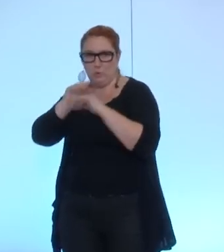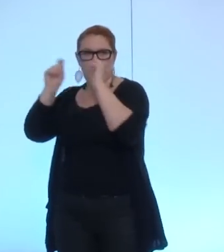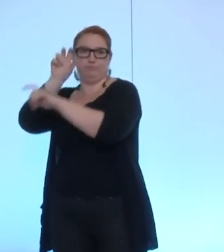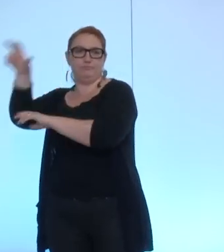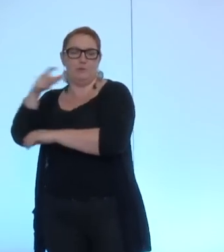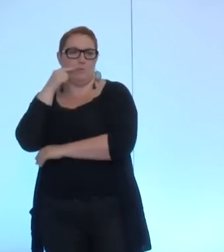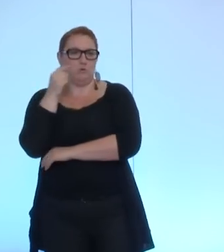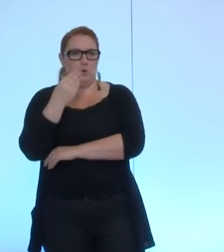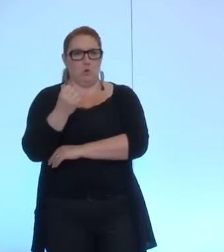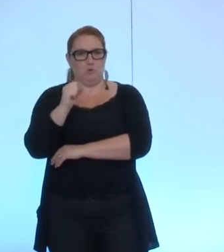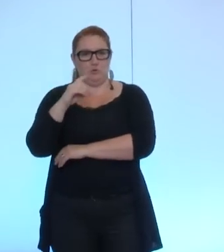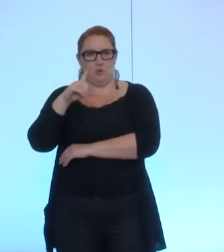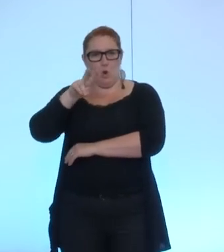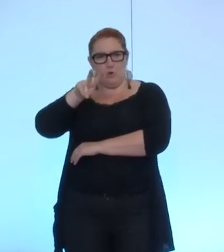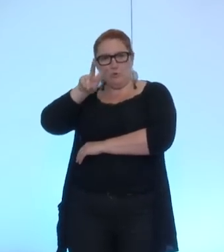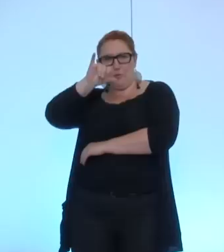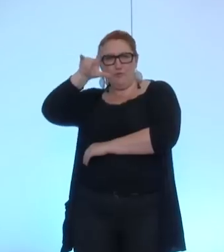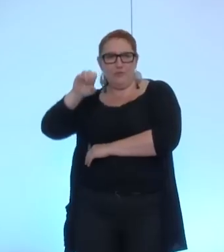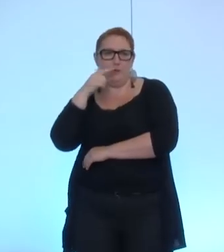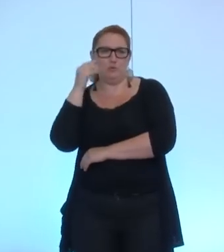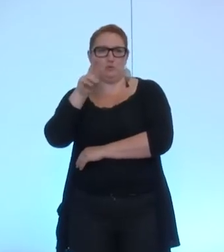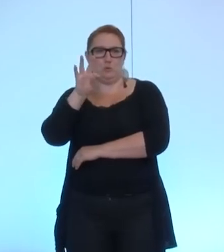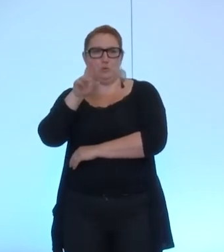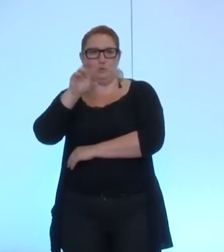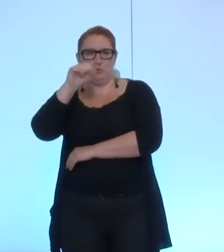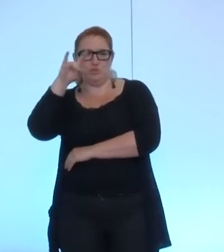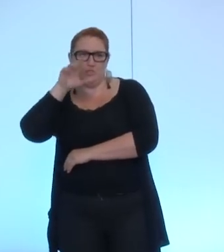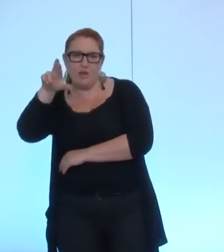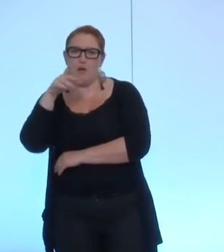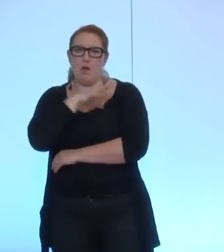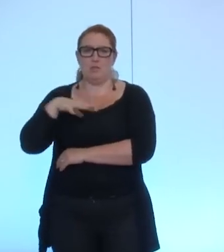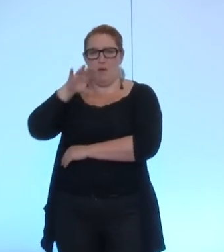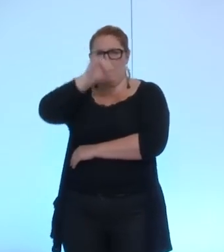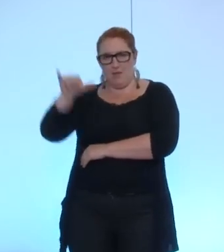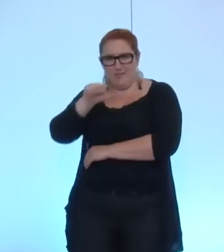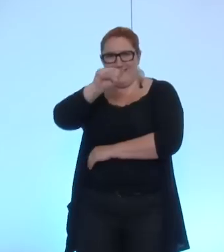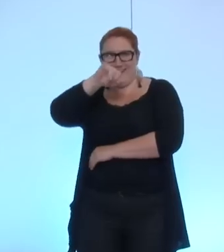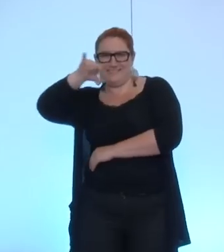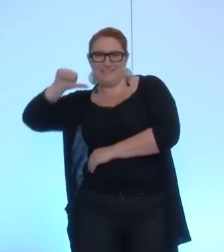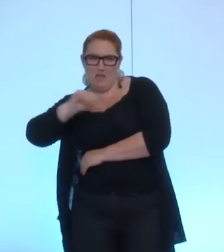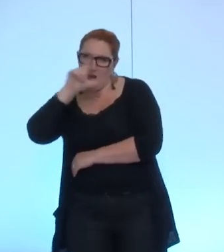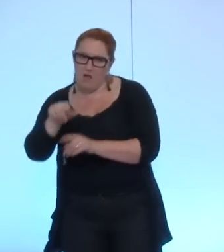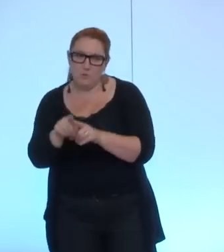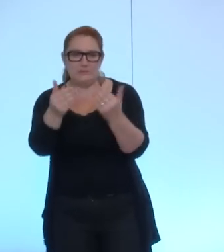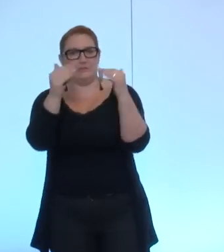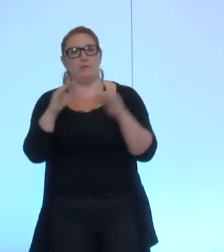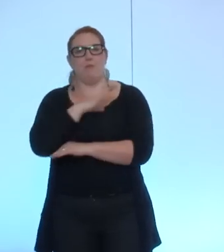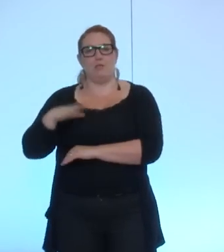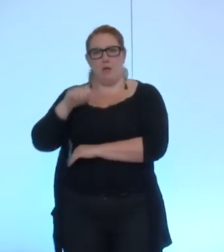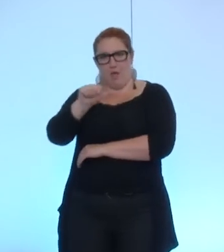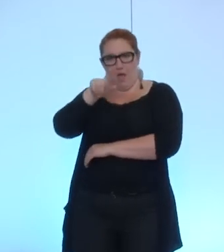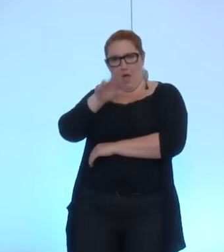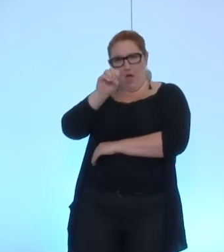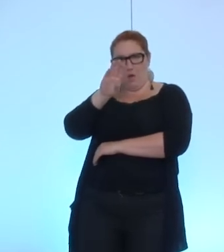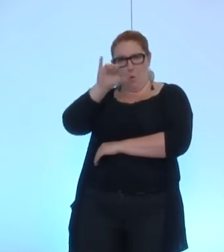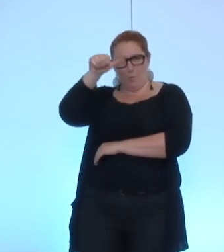Soldeville est là, Guy Tuchère est là, Sonia Yassia est là aussi, alors ensuite, Madame Agobian